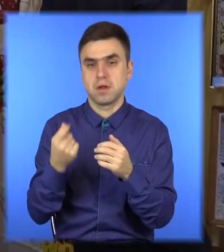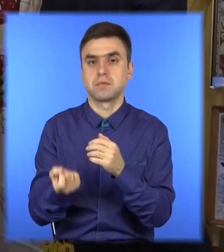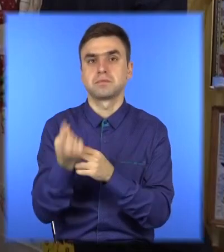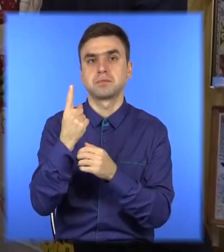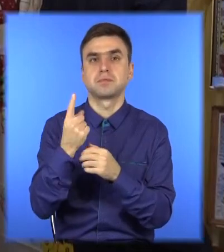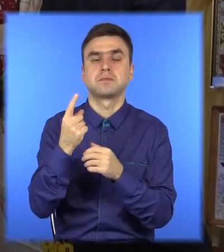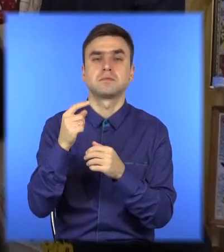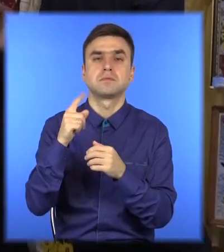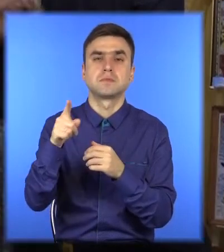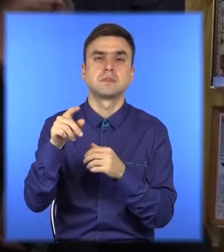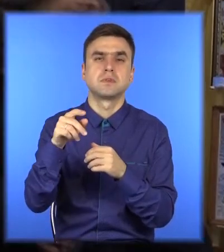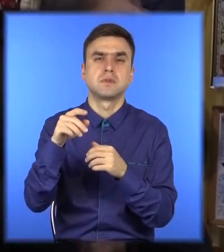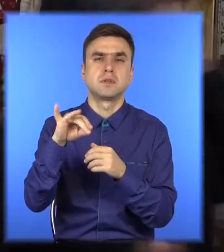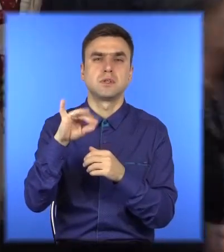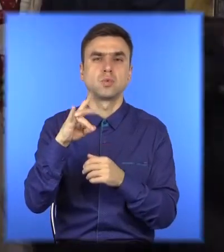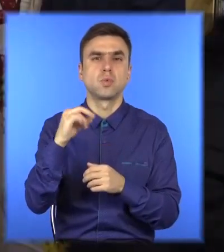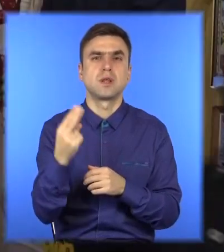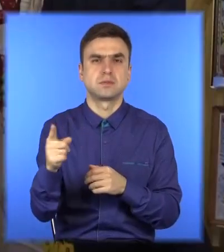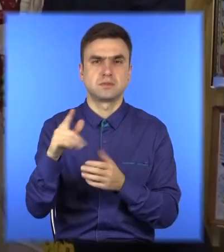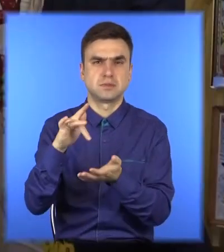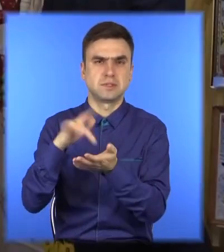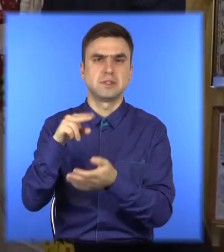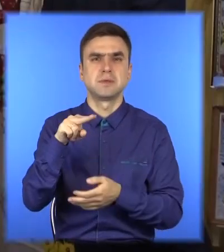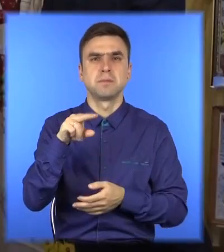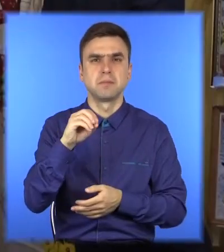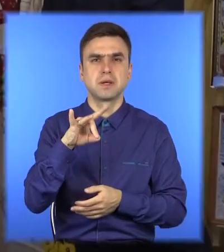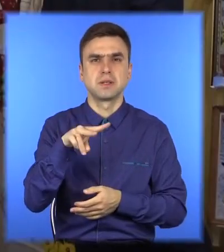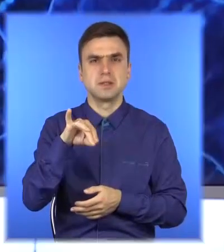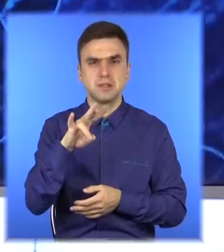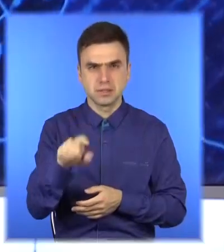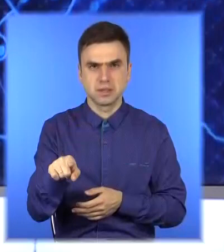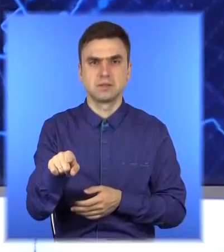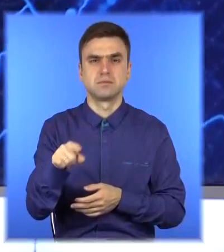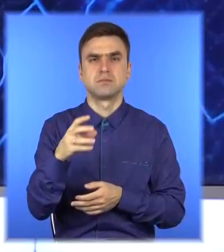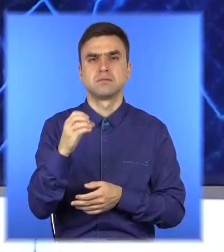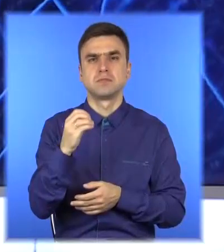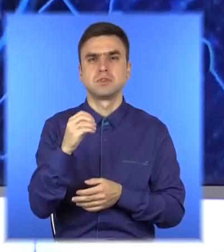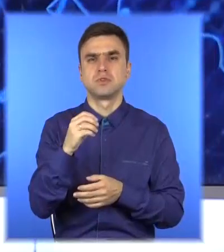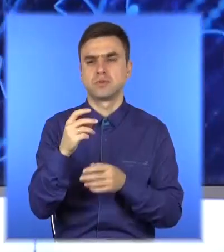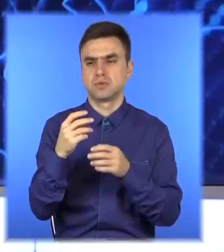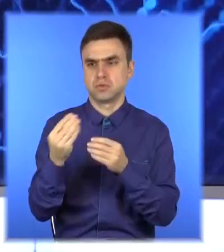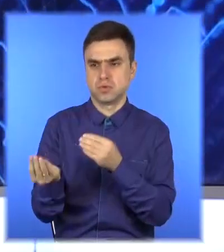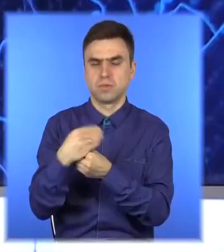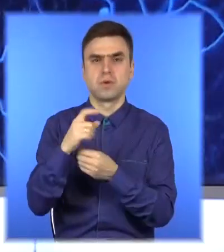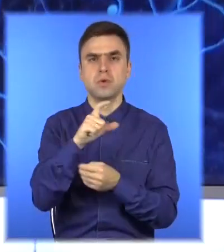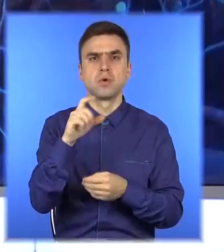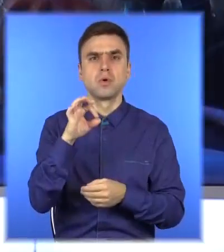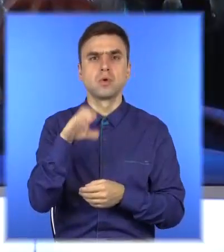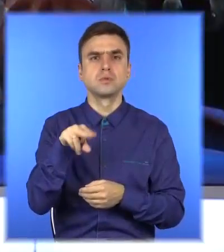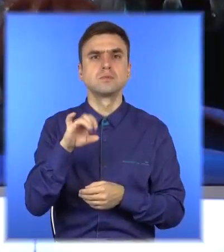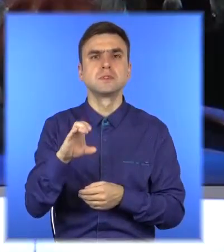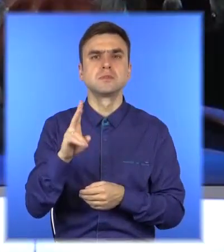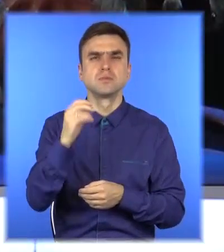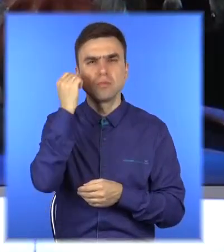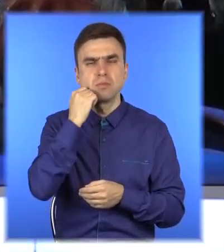сьогодні представлено більше 30 лотів, найрізнообразніх. Збірники про важлива. Гриверіжський